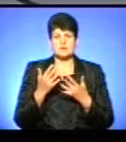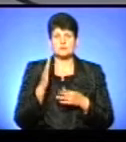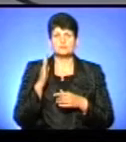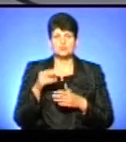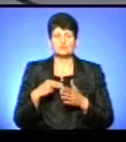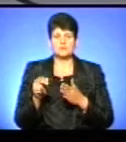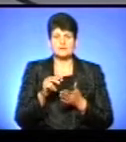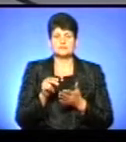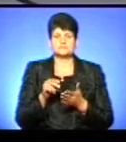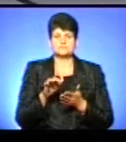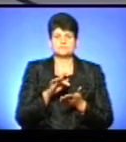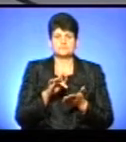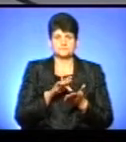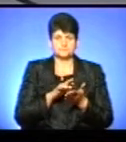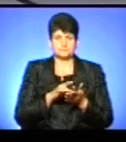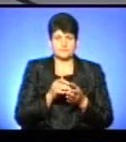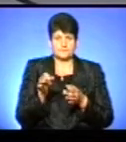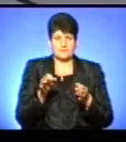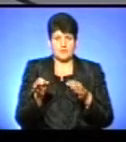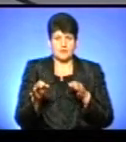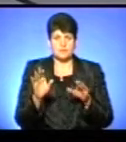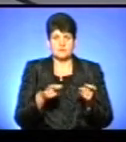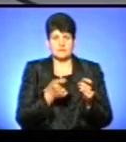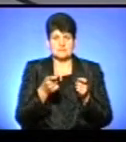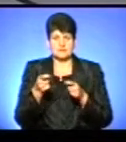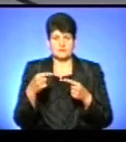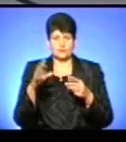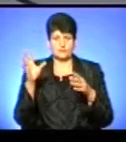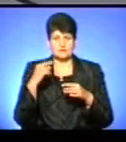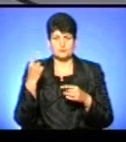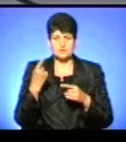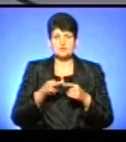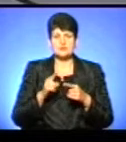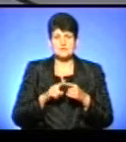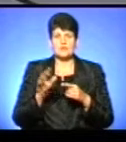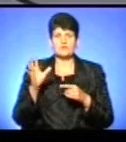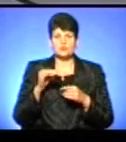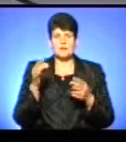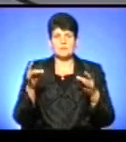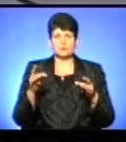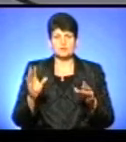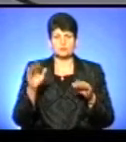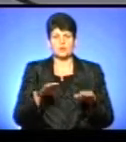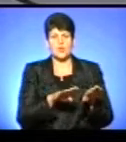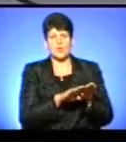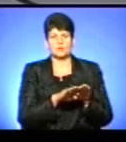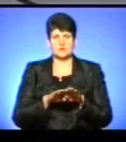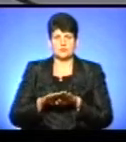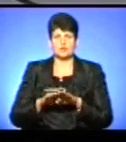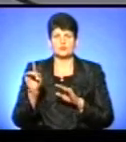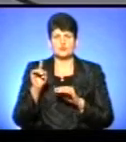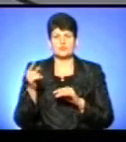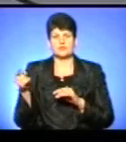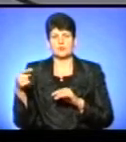купувати централізовано і потім везти в усі області, можемо розуміти, що всюди пакунки будуть однакові. Що малюк